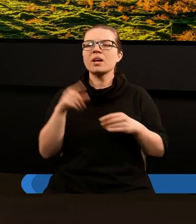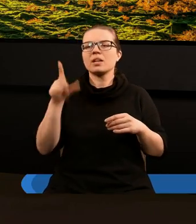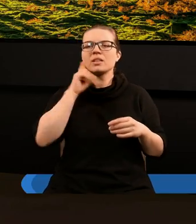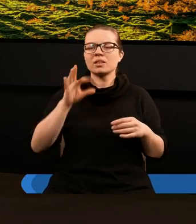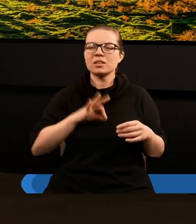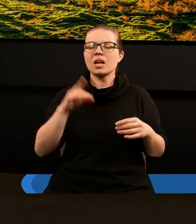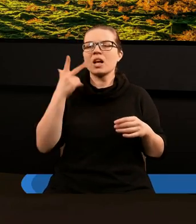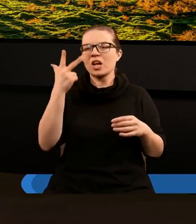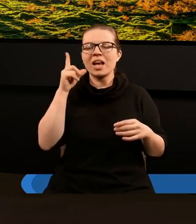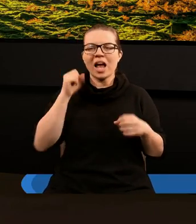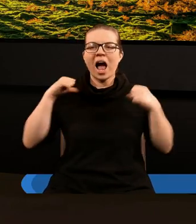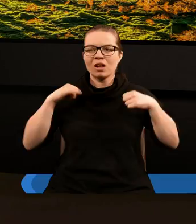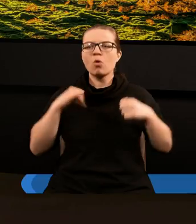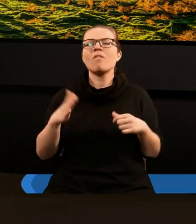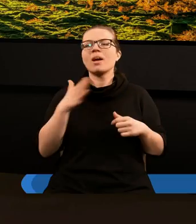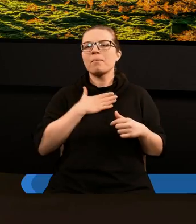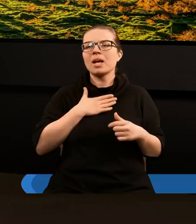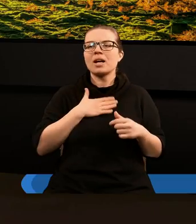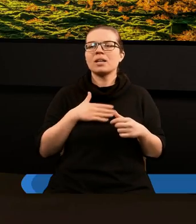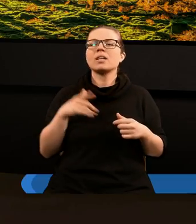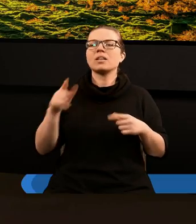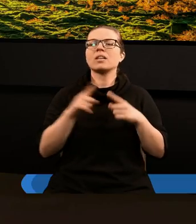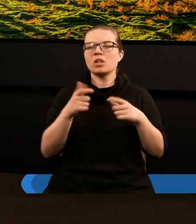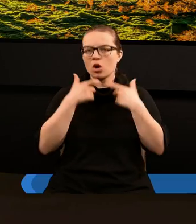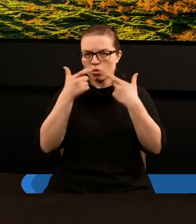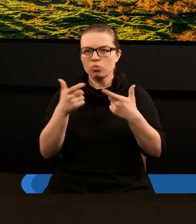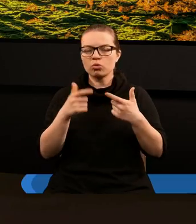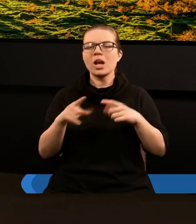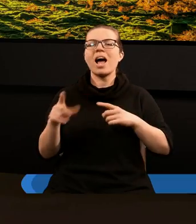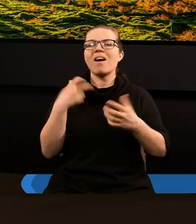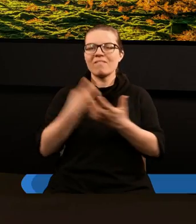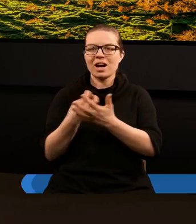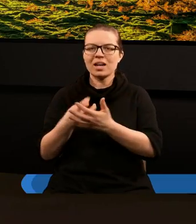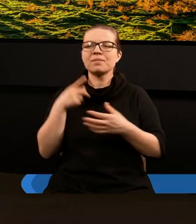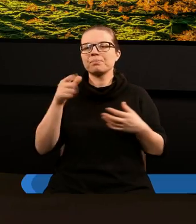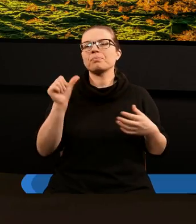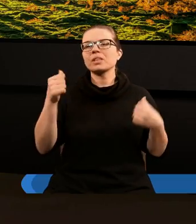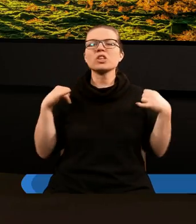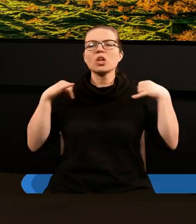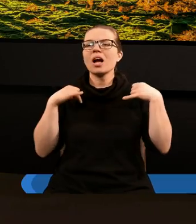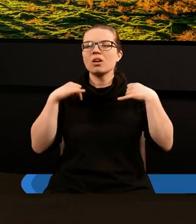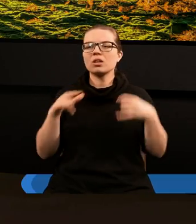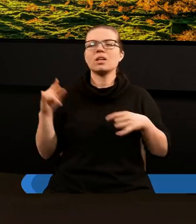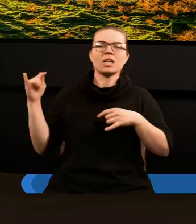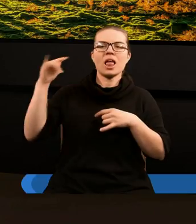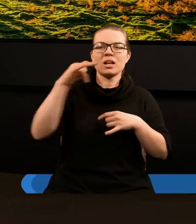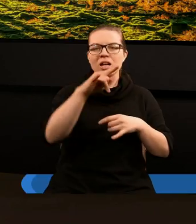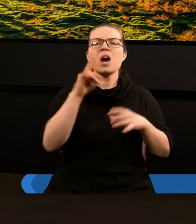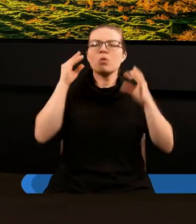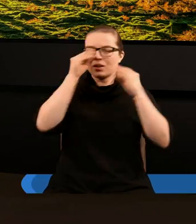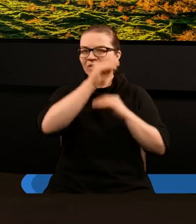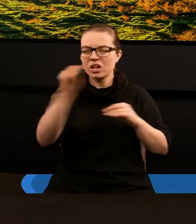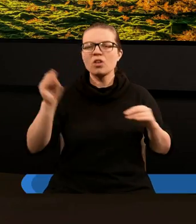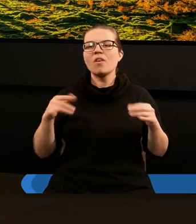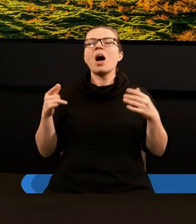trzej aniołowie mieli lecieć i głosić Ewangelię i ten pierwszy anioł leciał i zwiastował